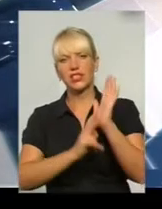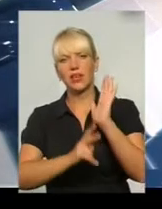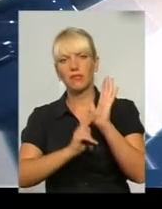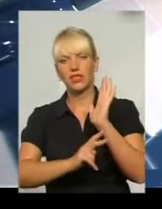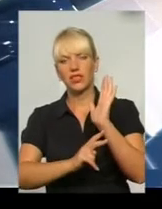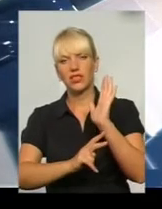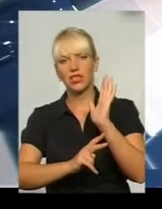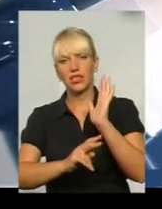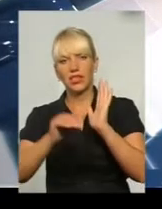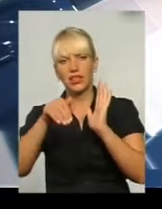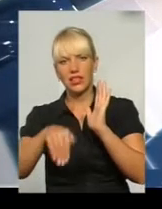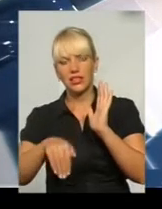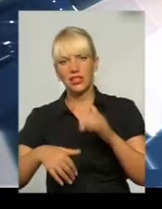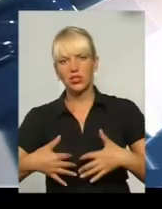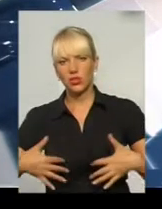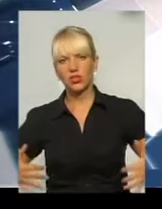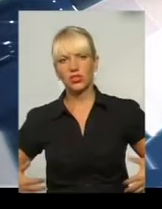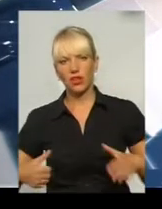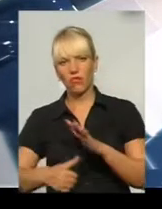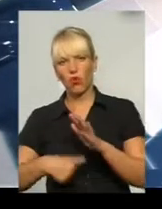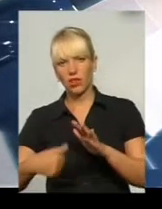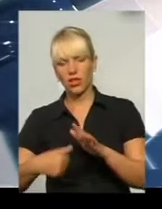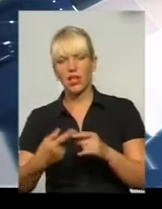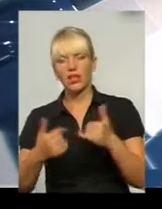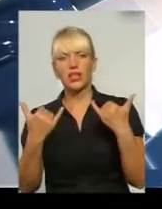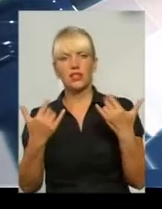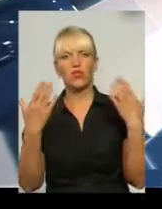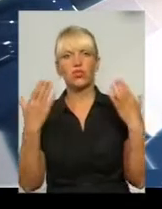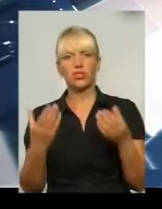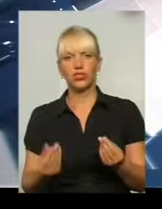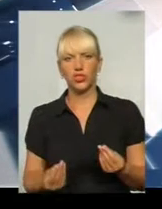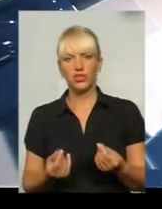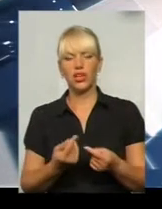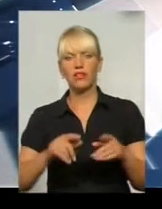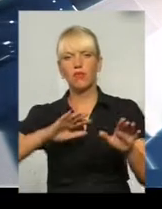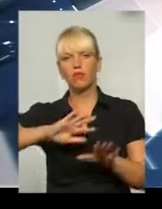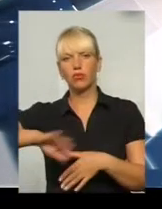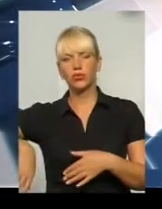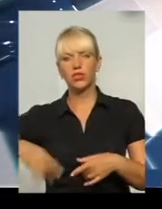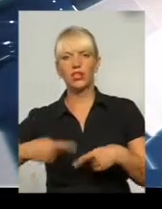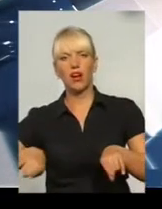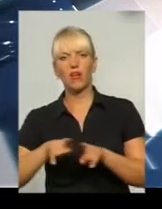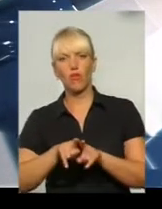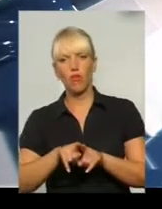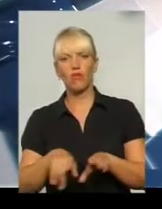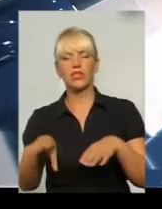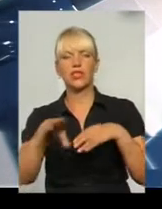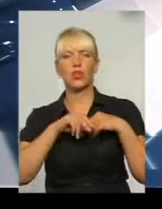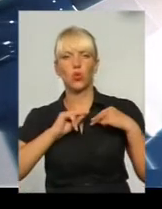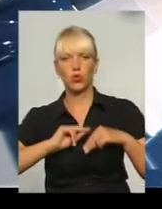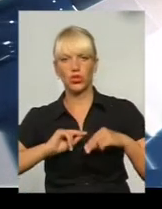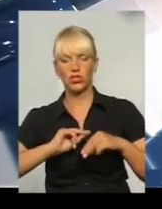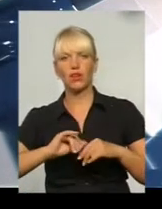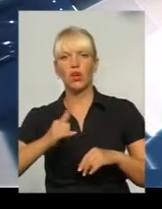тисяч бездонних животних. На сьогодній день после такого плотного сотрудничества